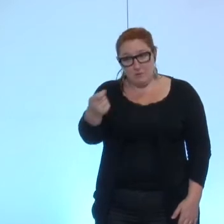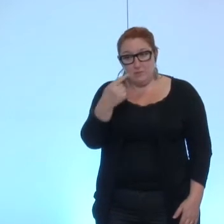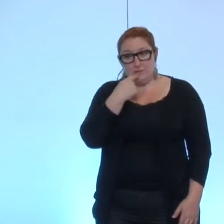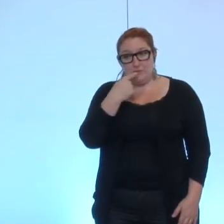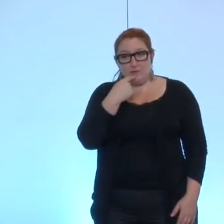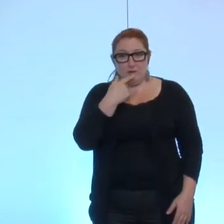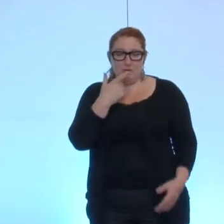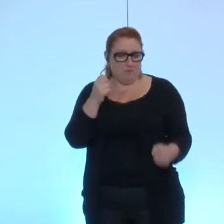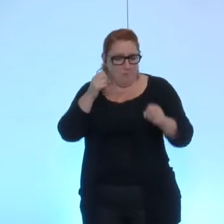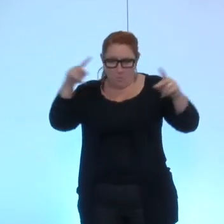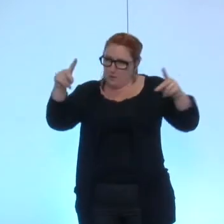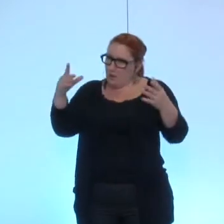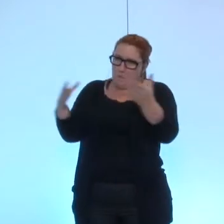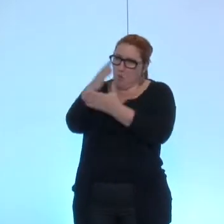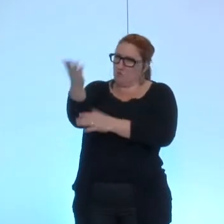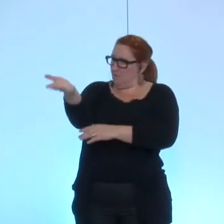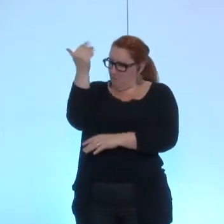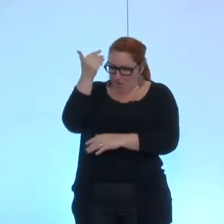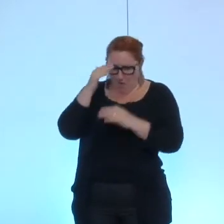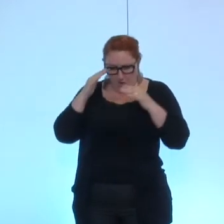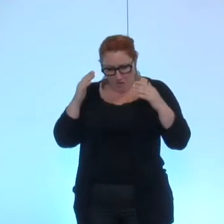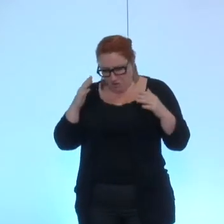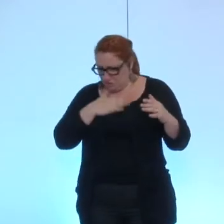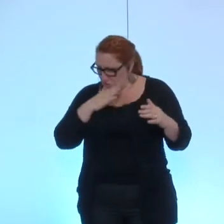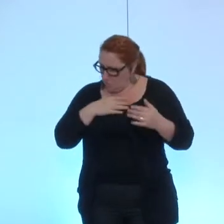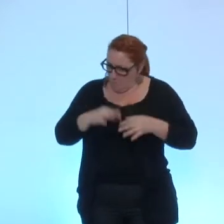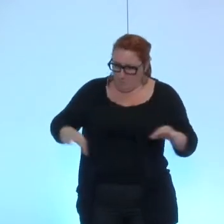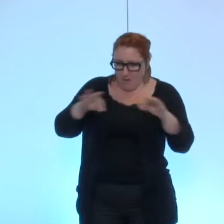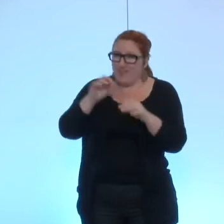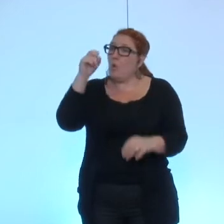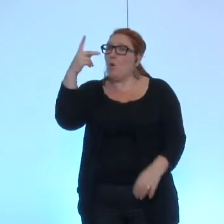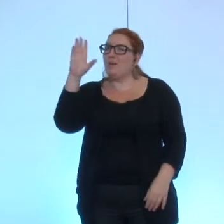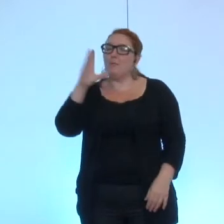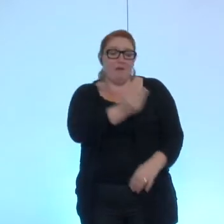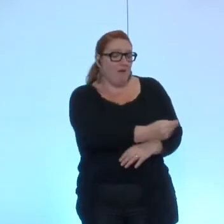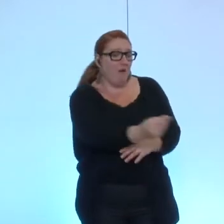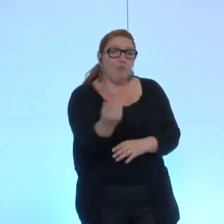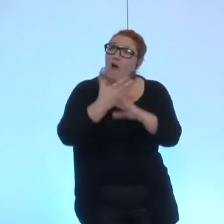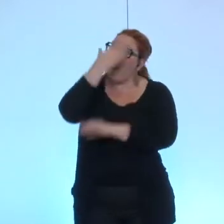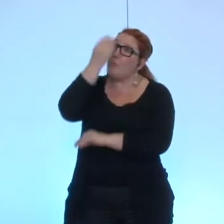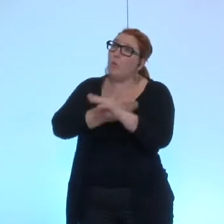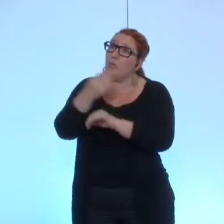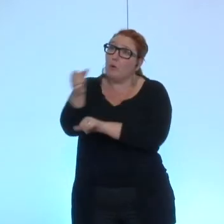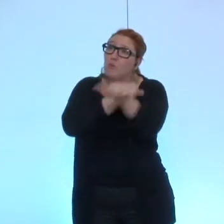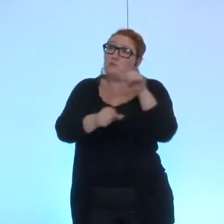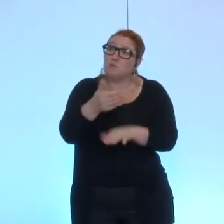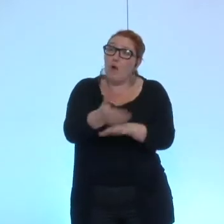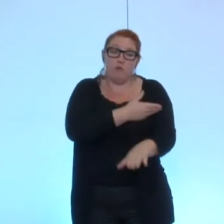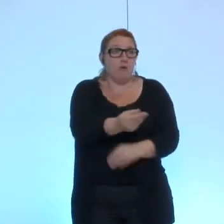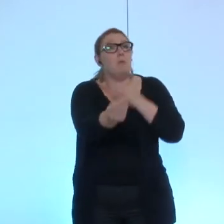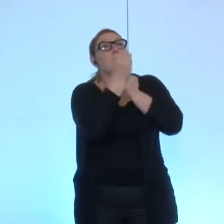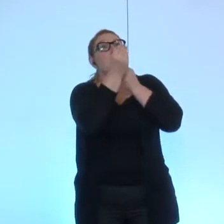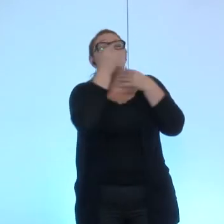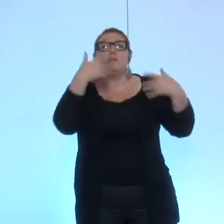ce que vous voulez comme projet chez nous mais il faut d'abord donner à manger aux enfants pour qu'ils puissent apprendre et ça a été